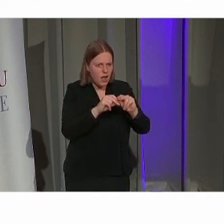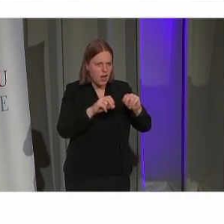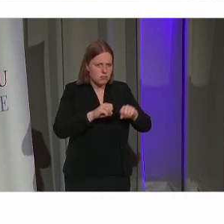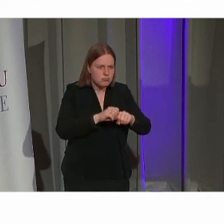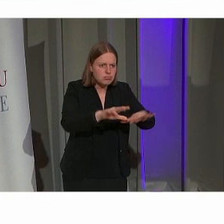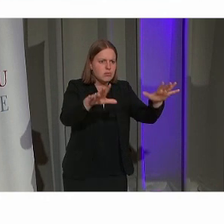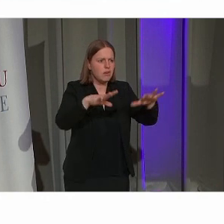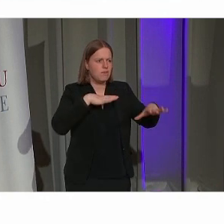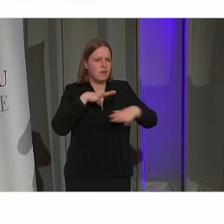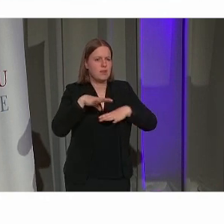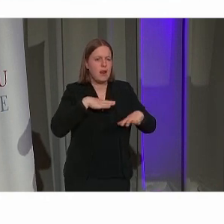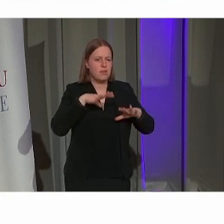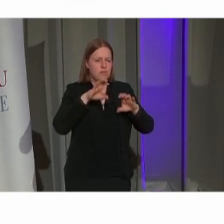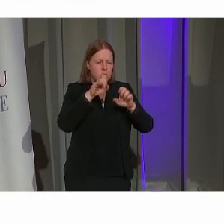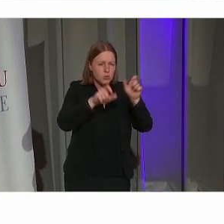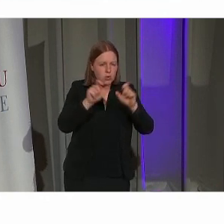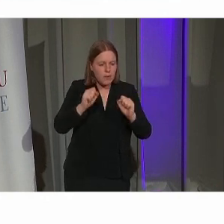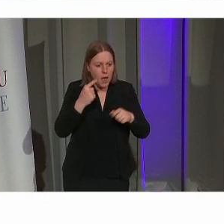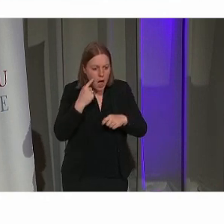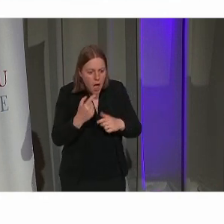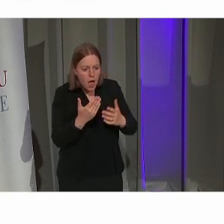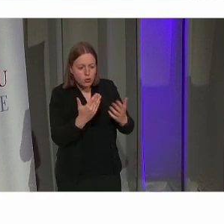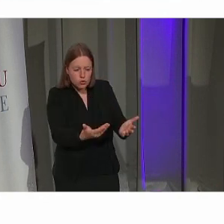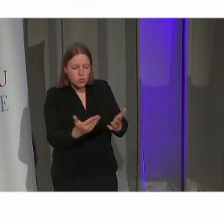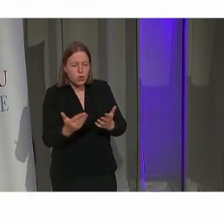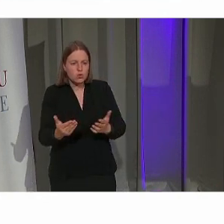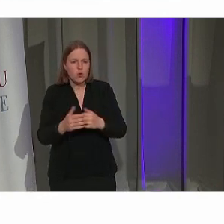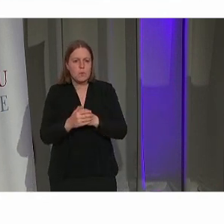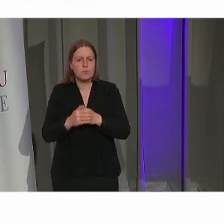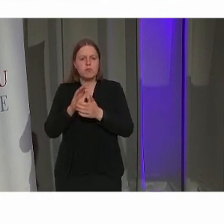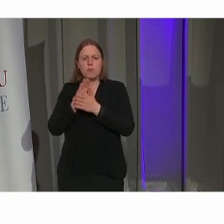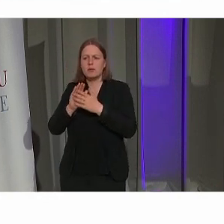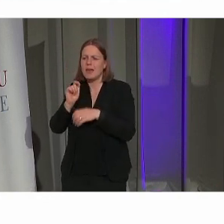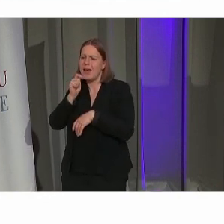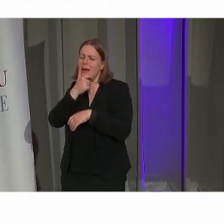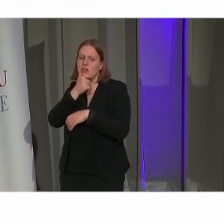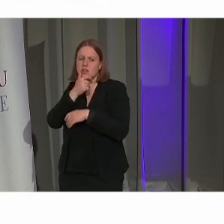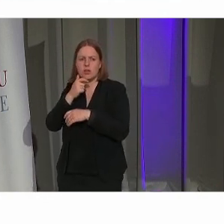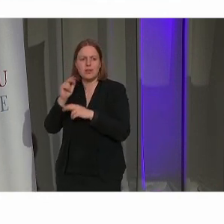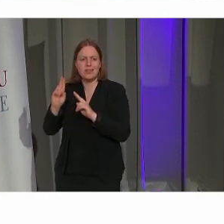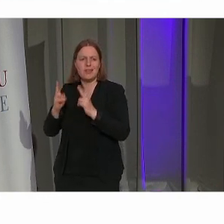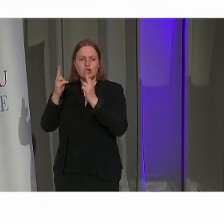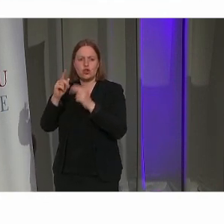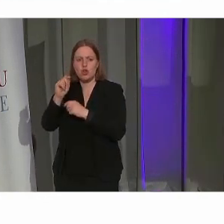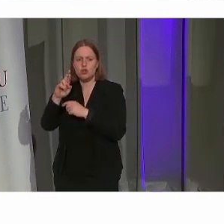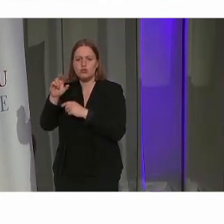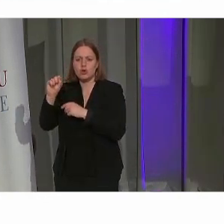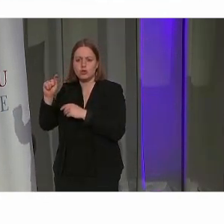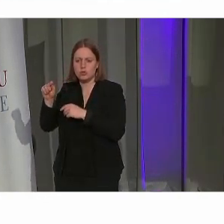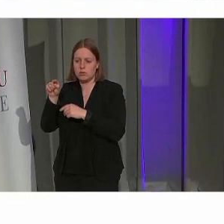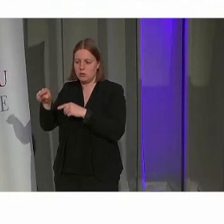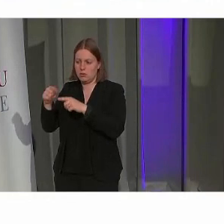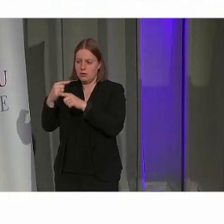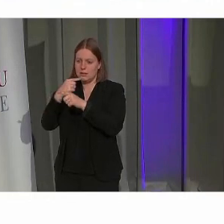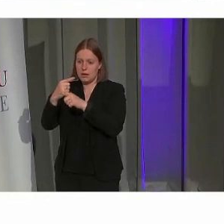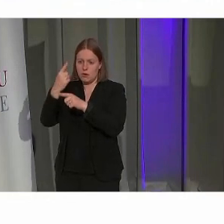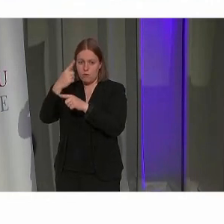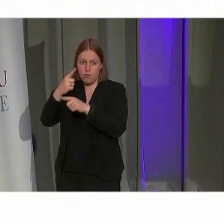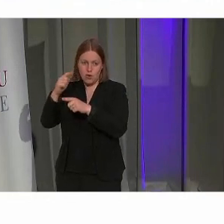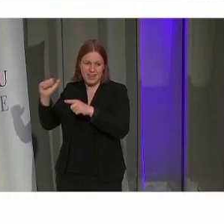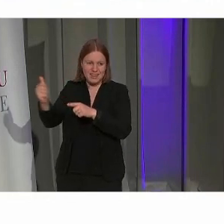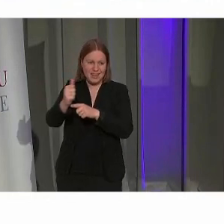mogelijk mensen kunnen delen. De Britse National Trust heeft niet voor niks als baseline for everyone forever.